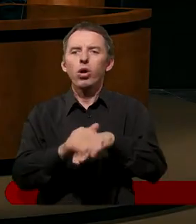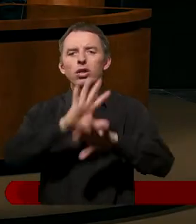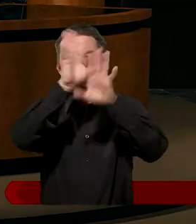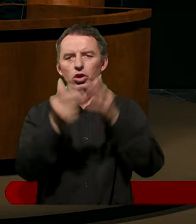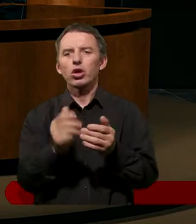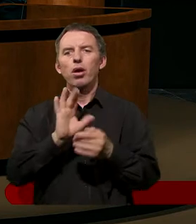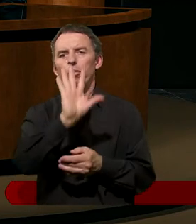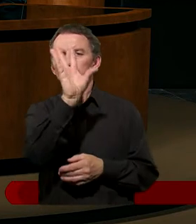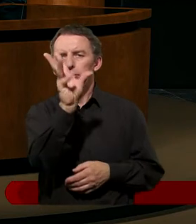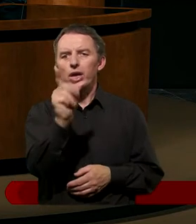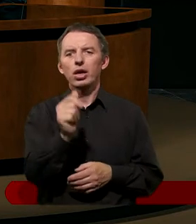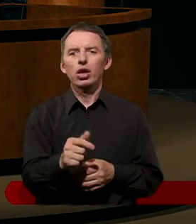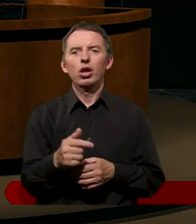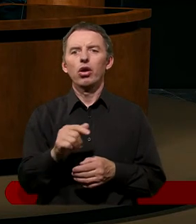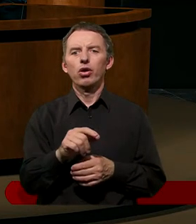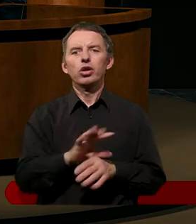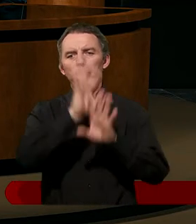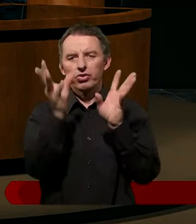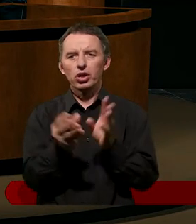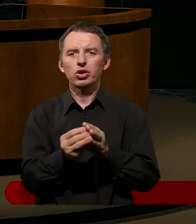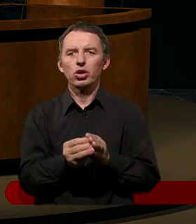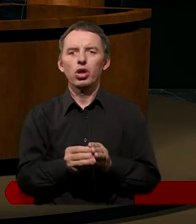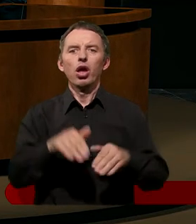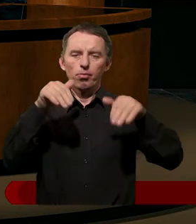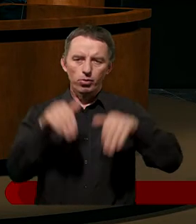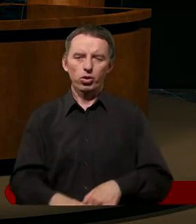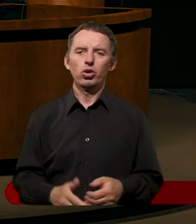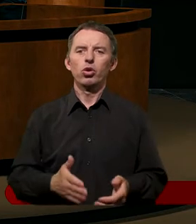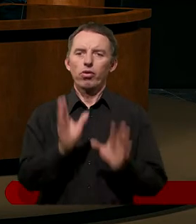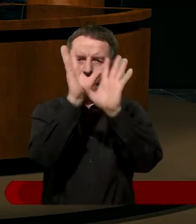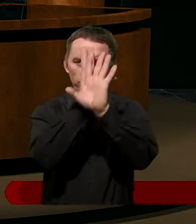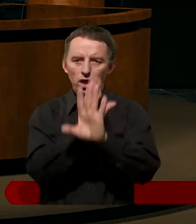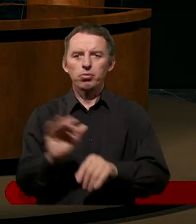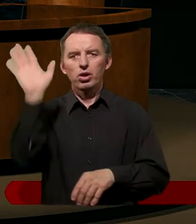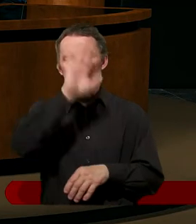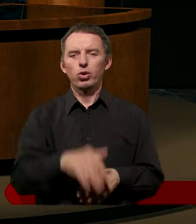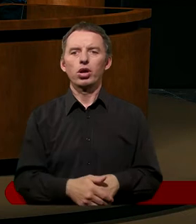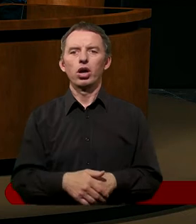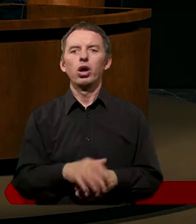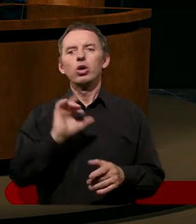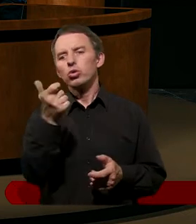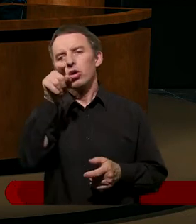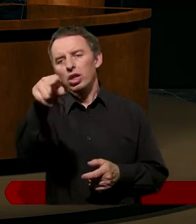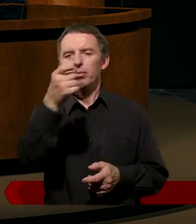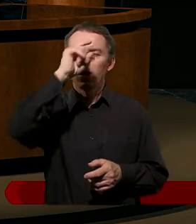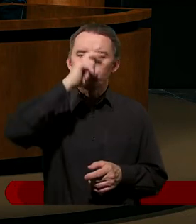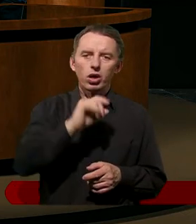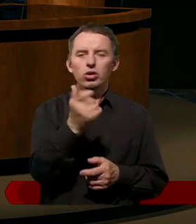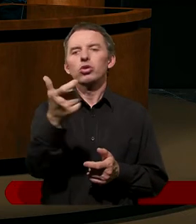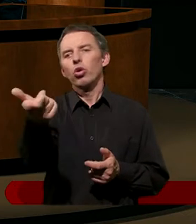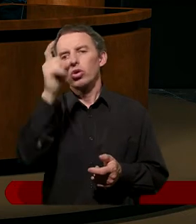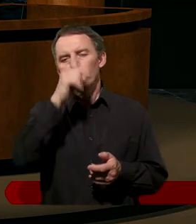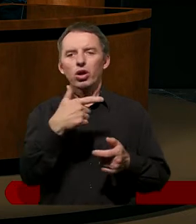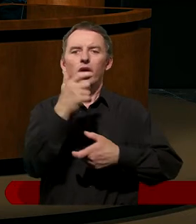żeby wszystko było pięknie, żeby wszyscy mogli uwielbiać Boga, a tu ktoś ci coś tam złego robi albo nie tak się